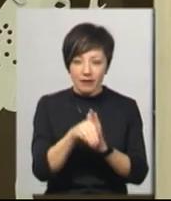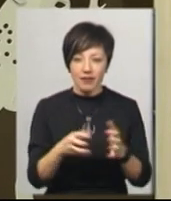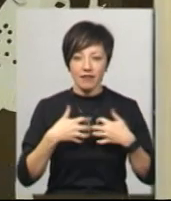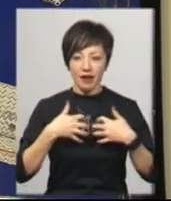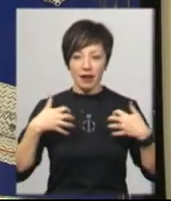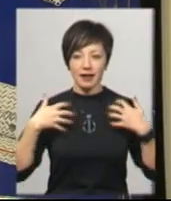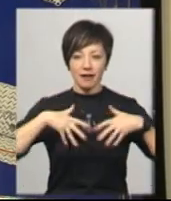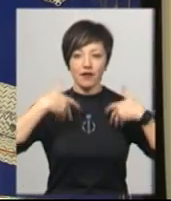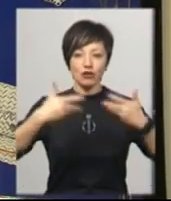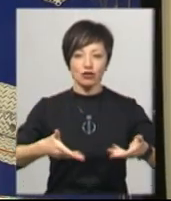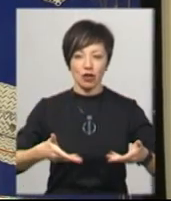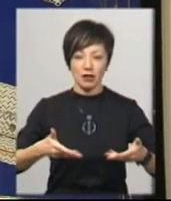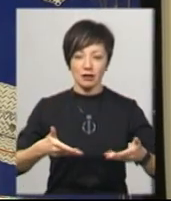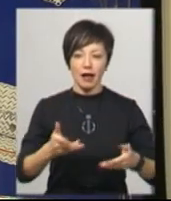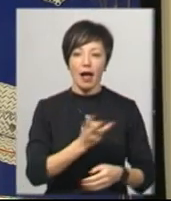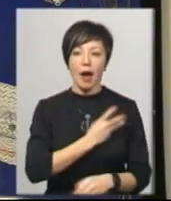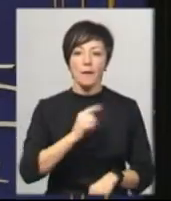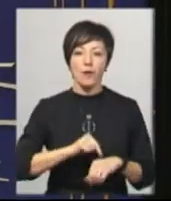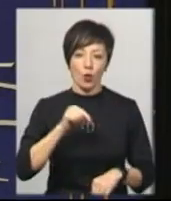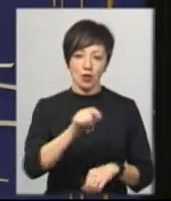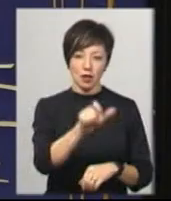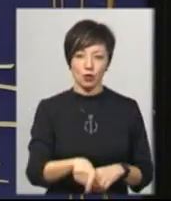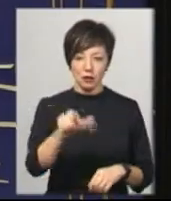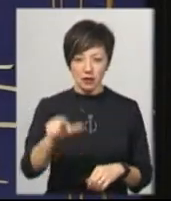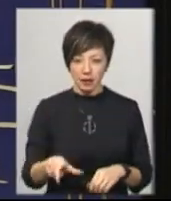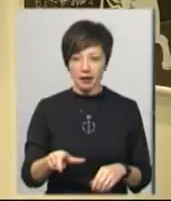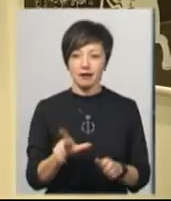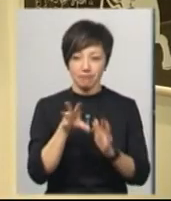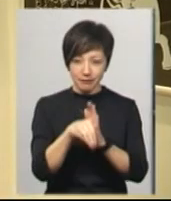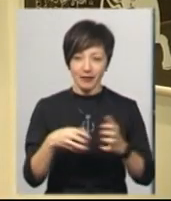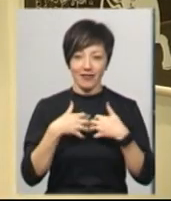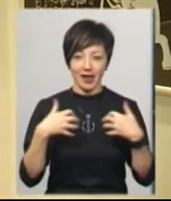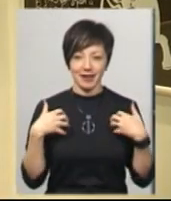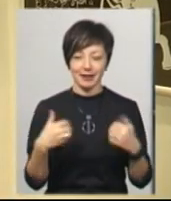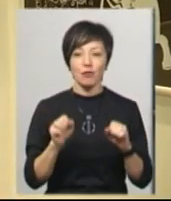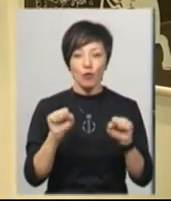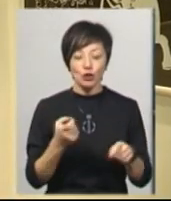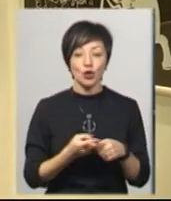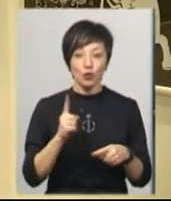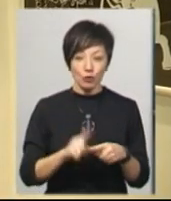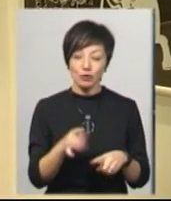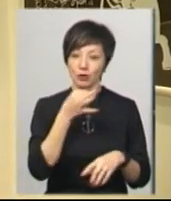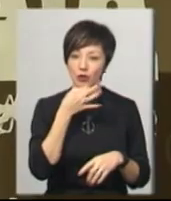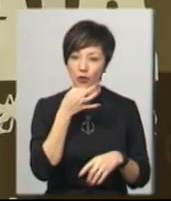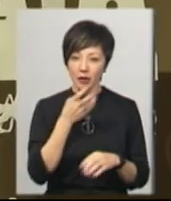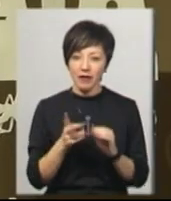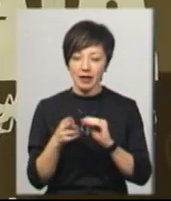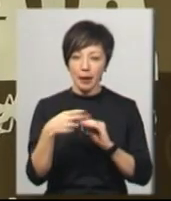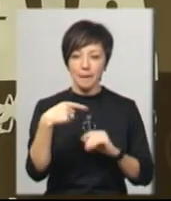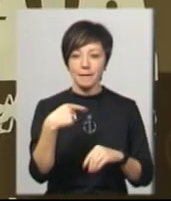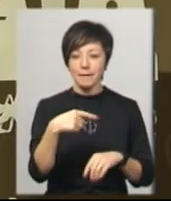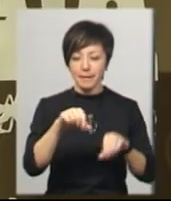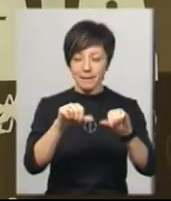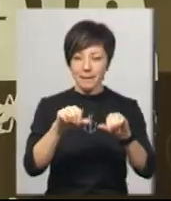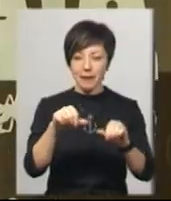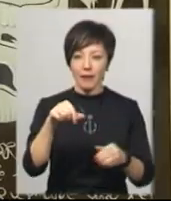виражати емоції людські в тваринках. Може тому, каже Ольга, їй так сподобалося витинати персонажів